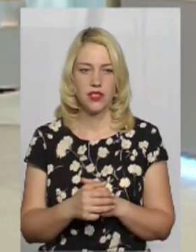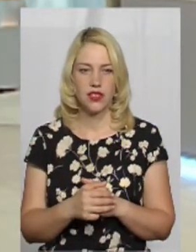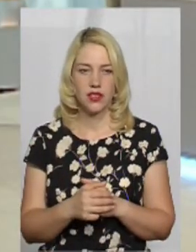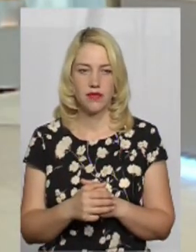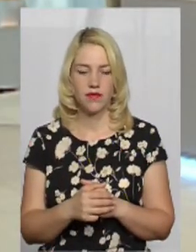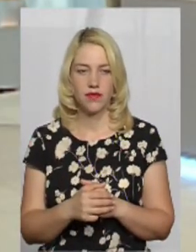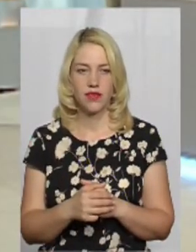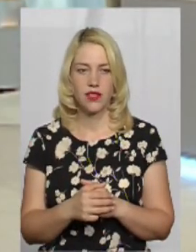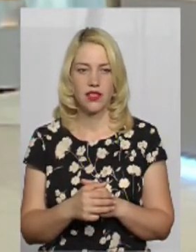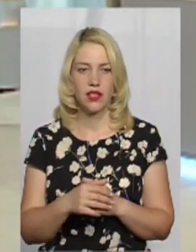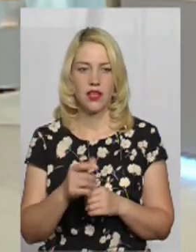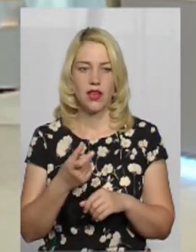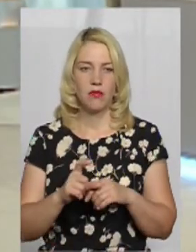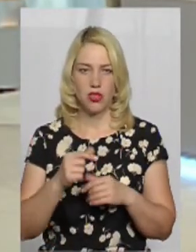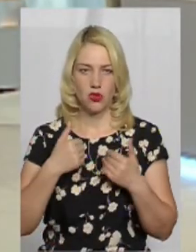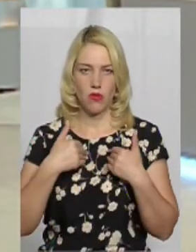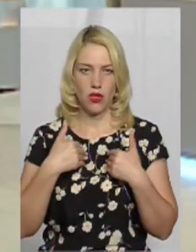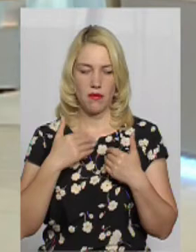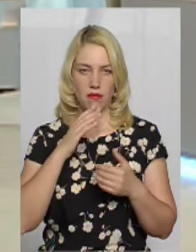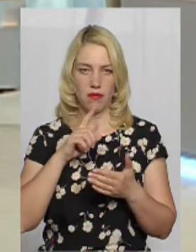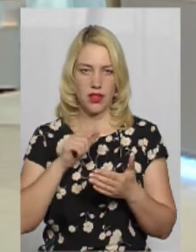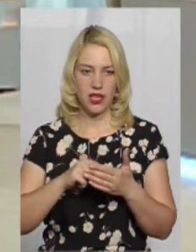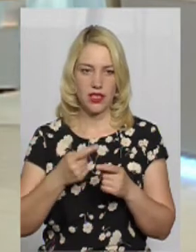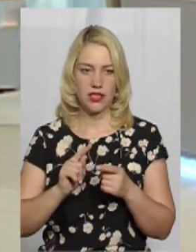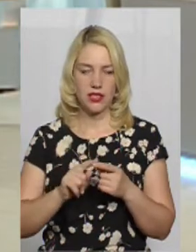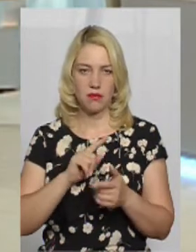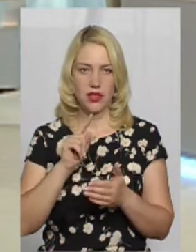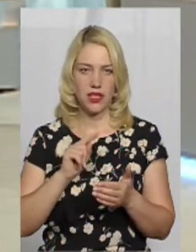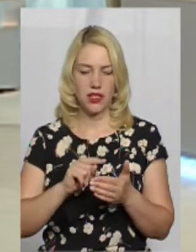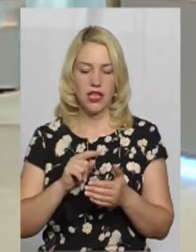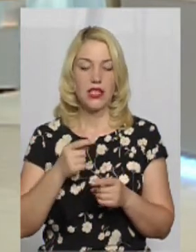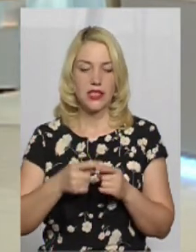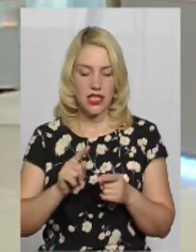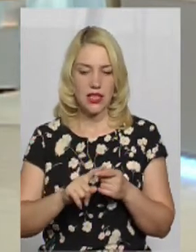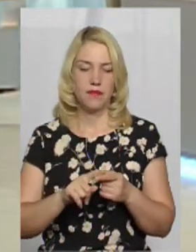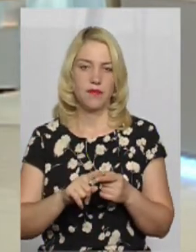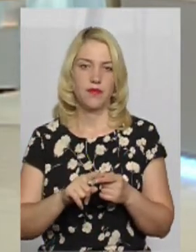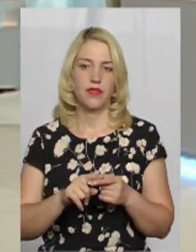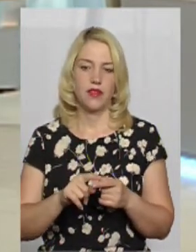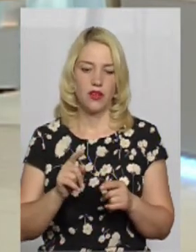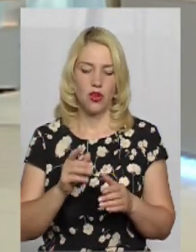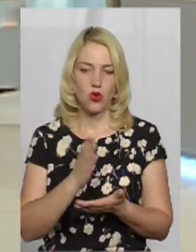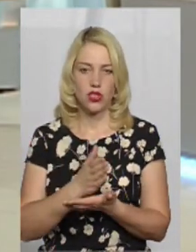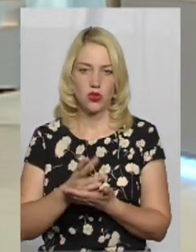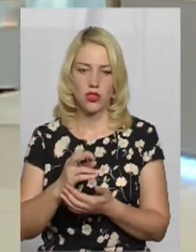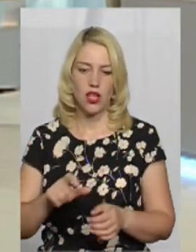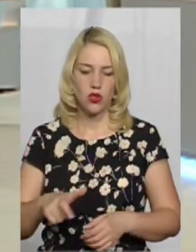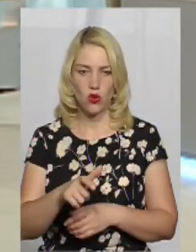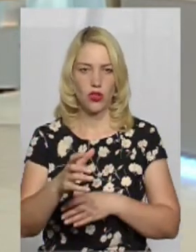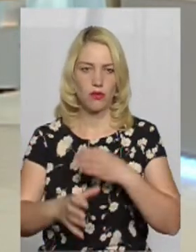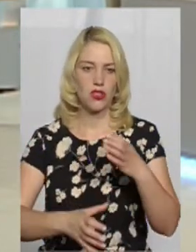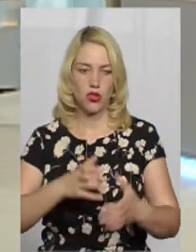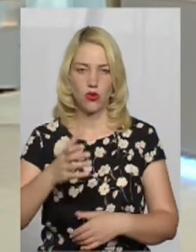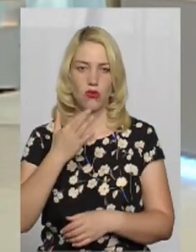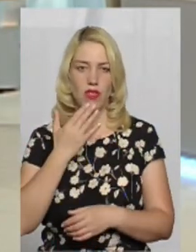будь ласка. Більше до мене питання. Розташовуються вони на автомобільних дорогах міжнародного,